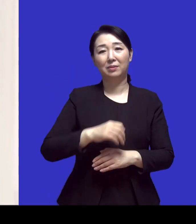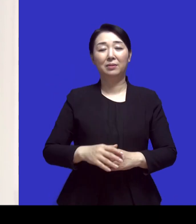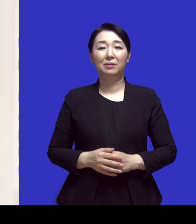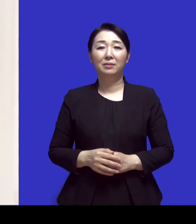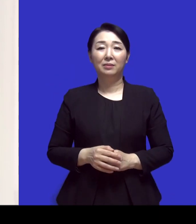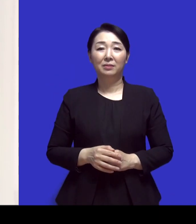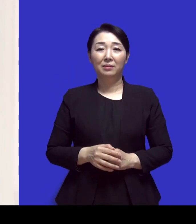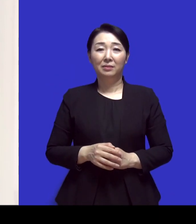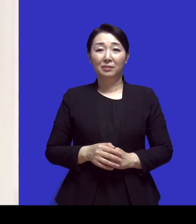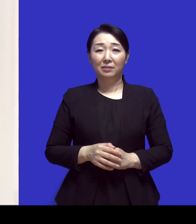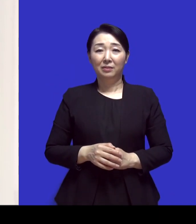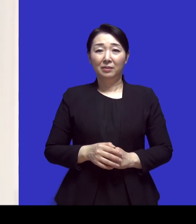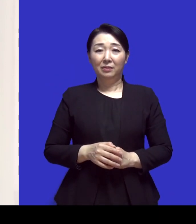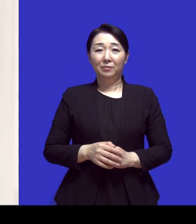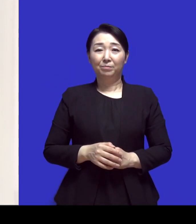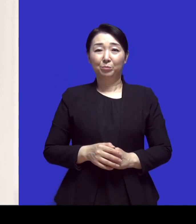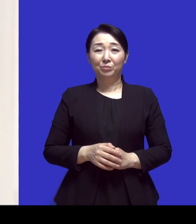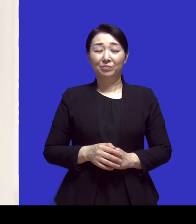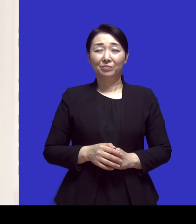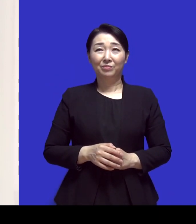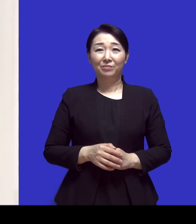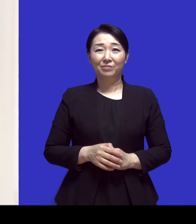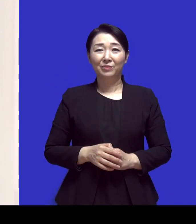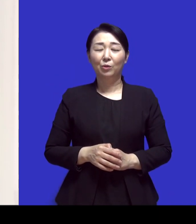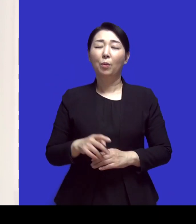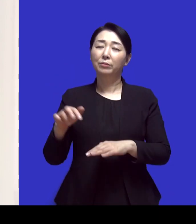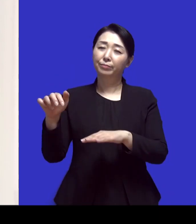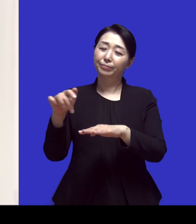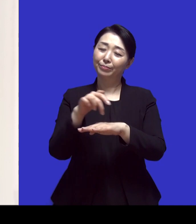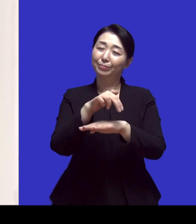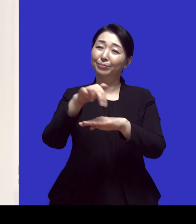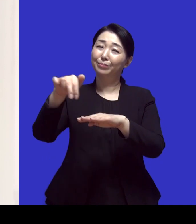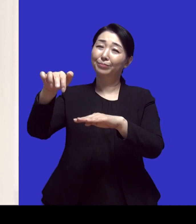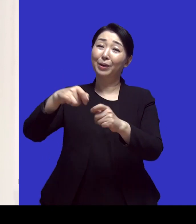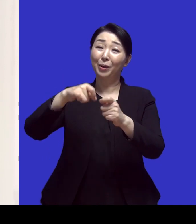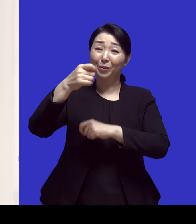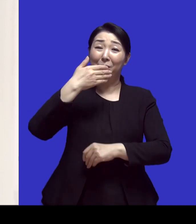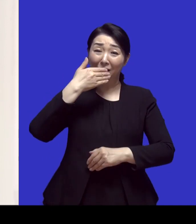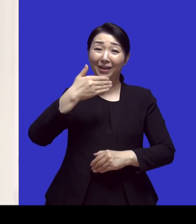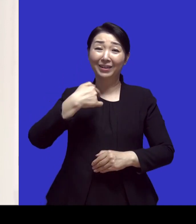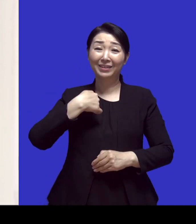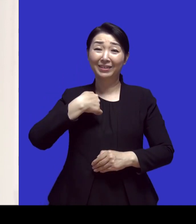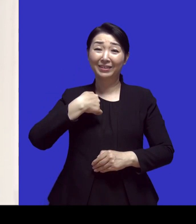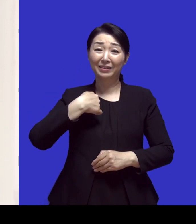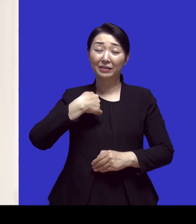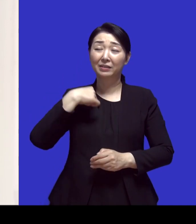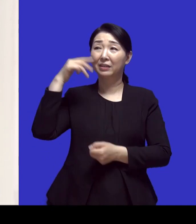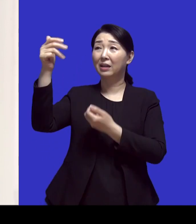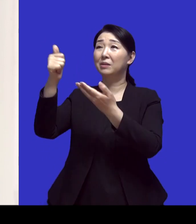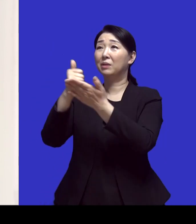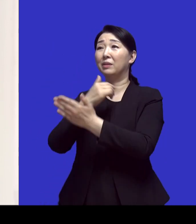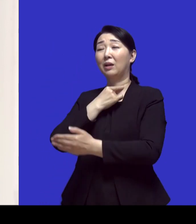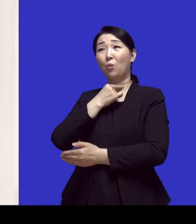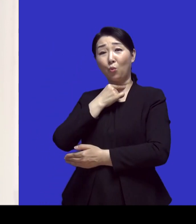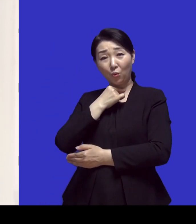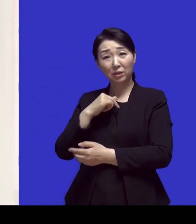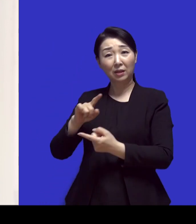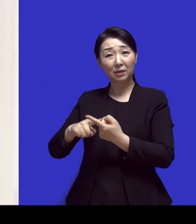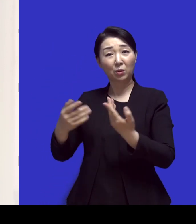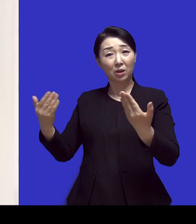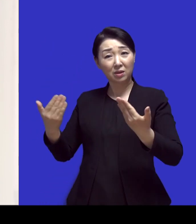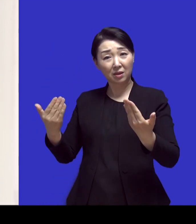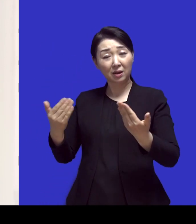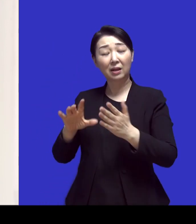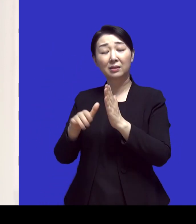예정했던 것보다 더 많이 산책을 할 수가 있었어요 그래서 하나님께서 내가 원하는 일을 하는데 아무